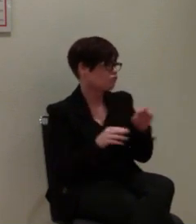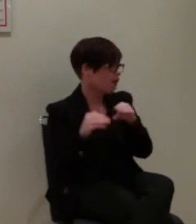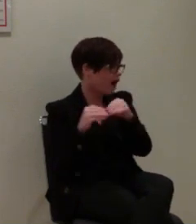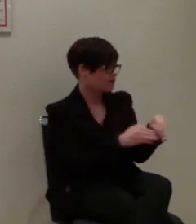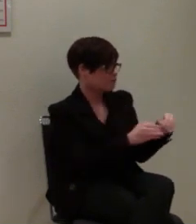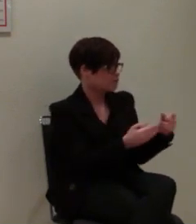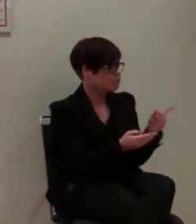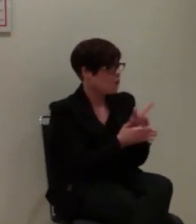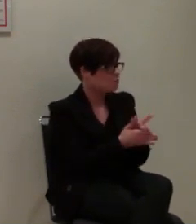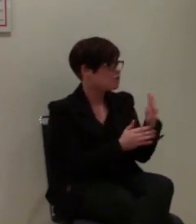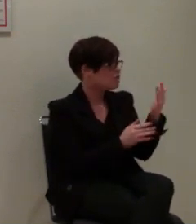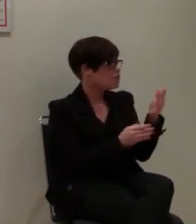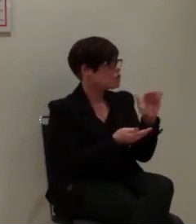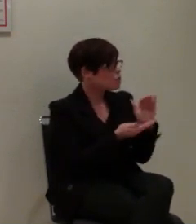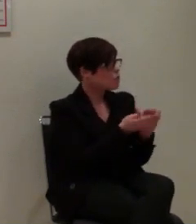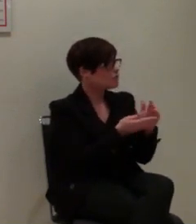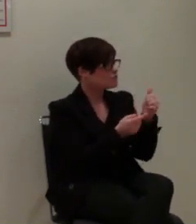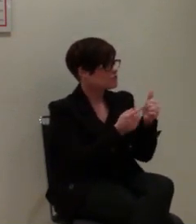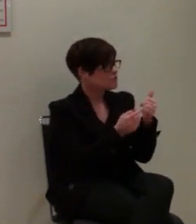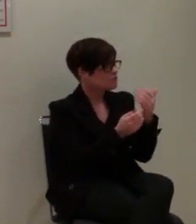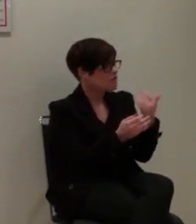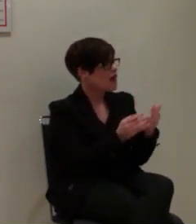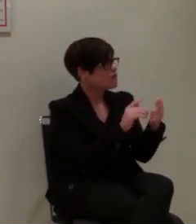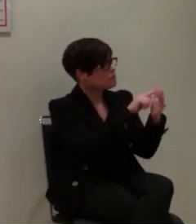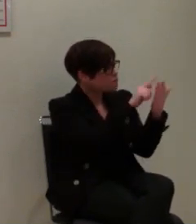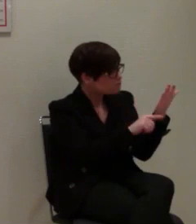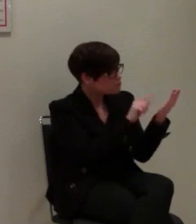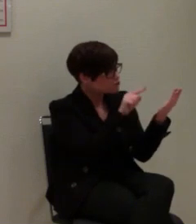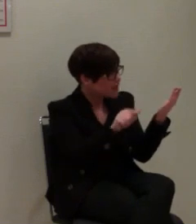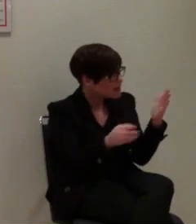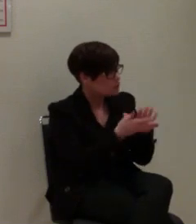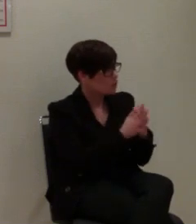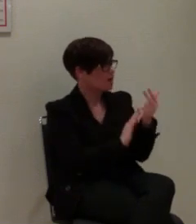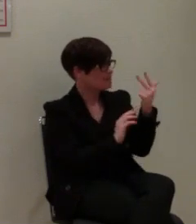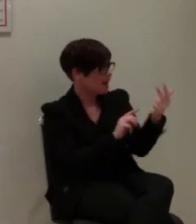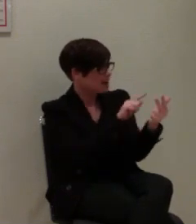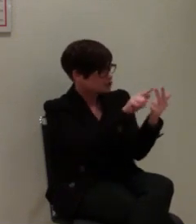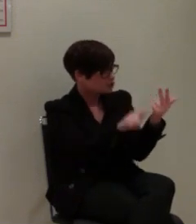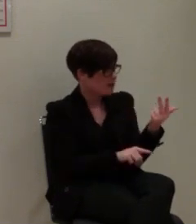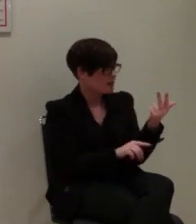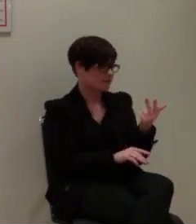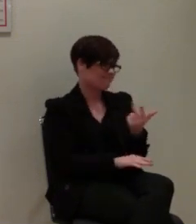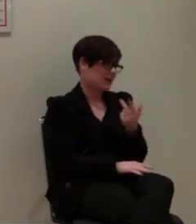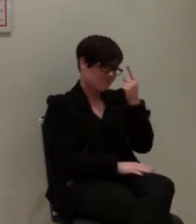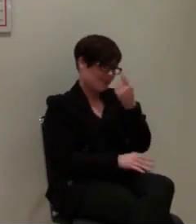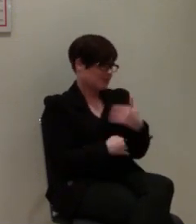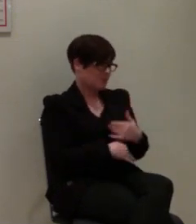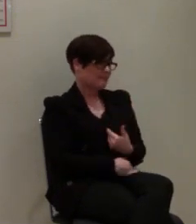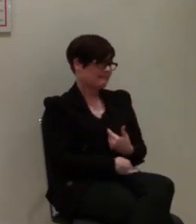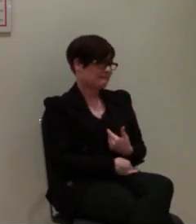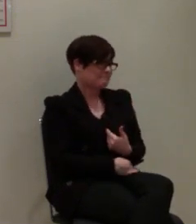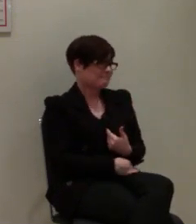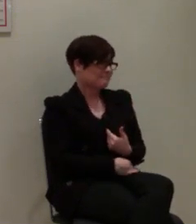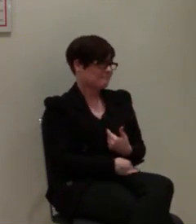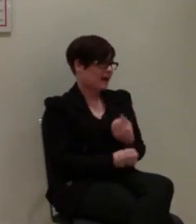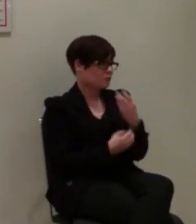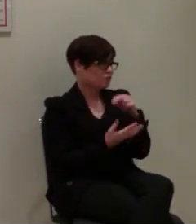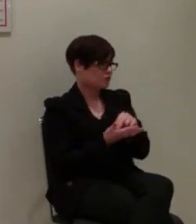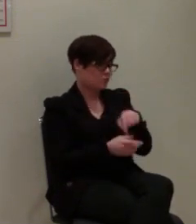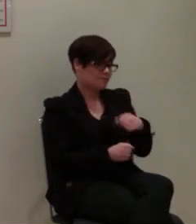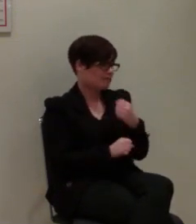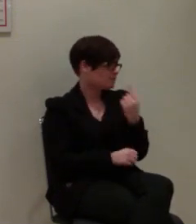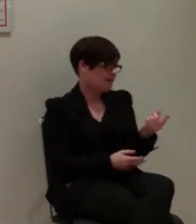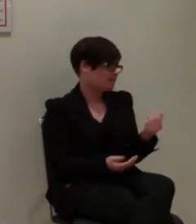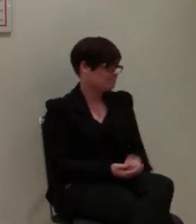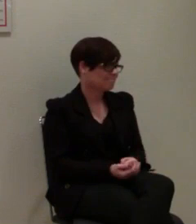Ob jetzt mit der fünfstelligen Kurzwahl oder schon mit den dreistelligen Kurzwahlen, weiß ich noch nicht. Das kann ich Stand heute noch nicht genau